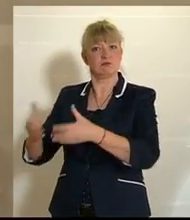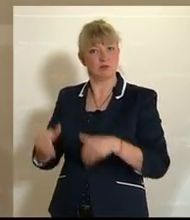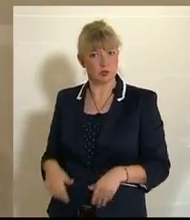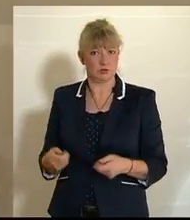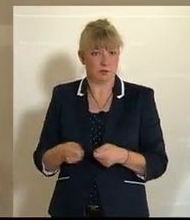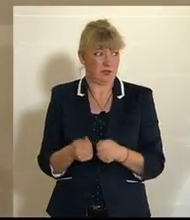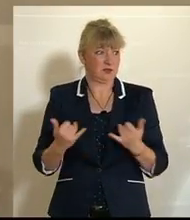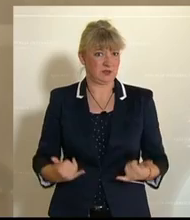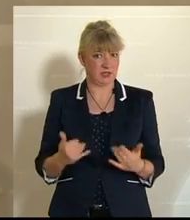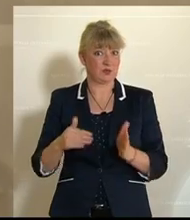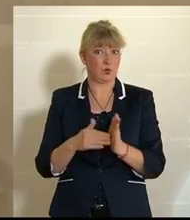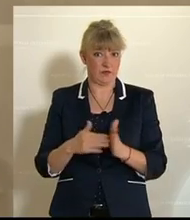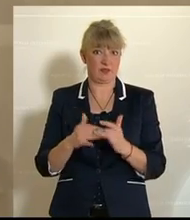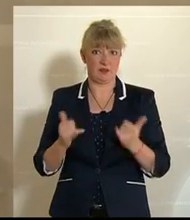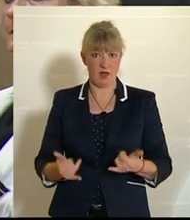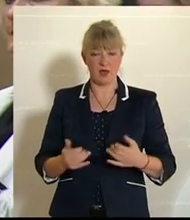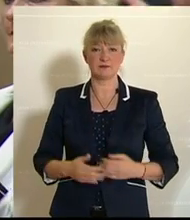gerechtfertigt und notwendig.